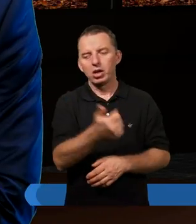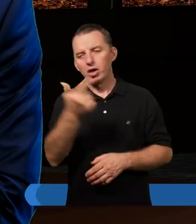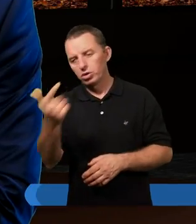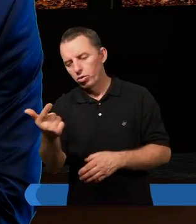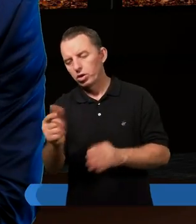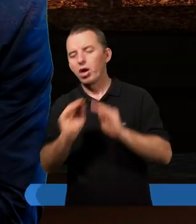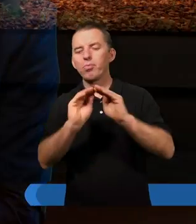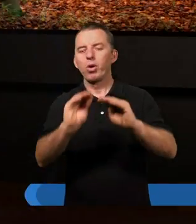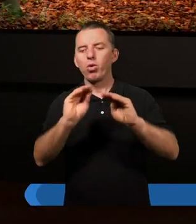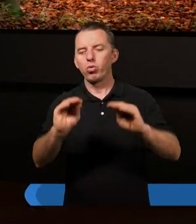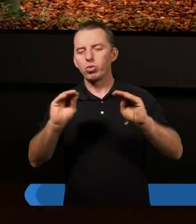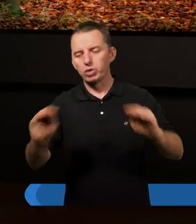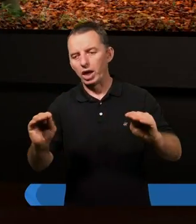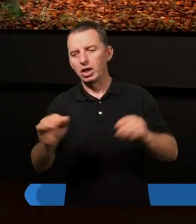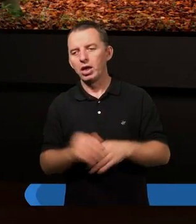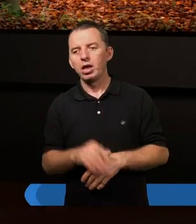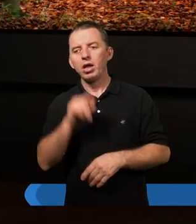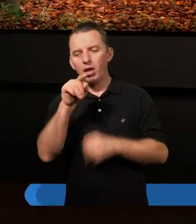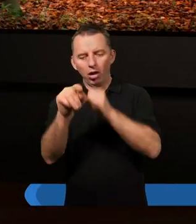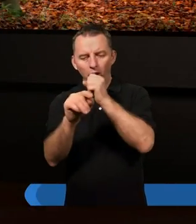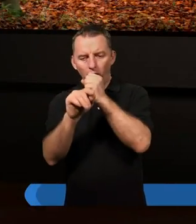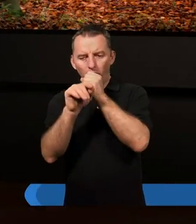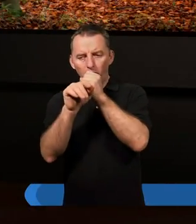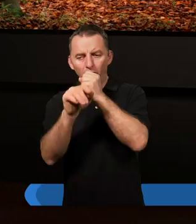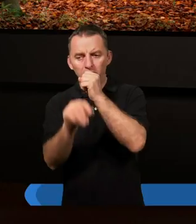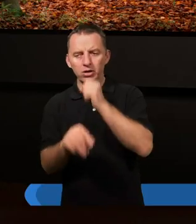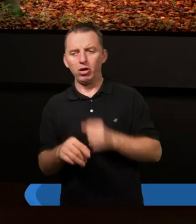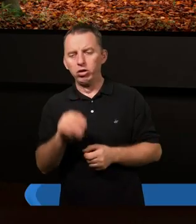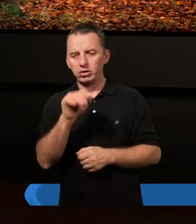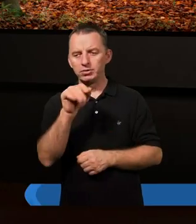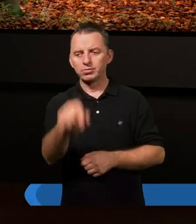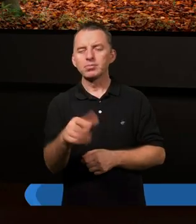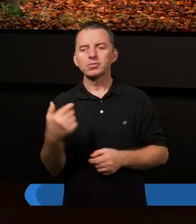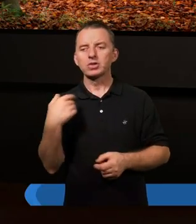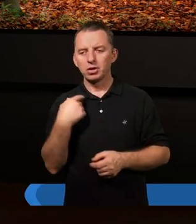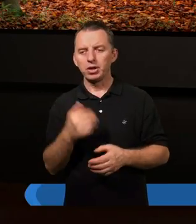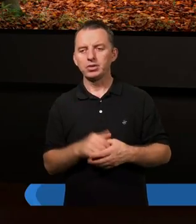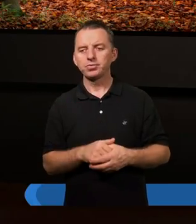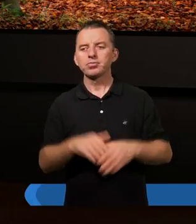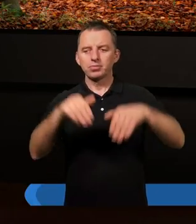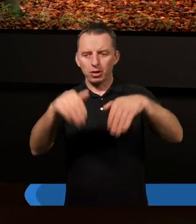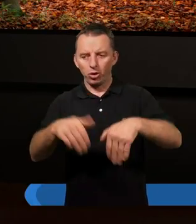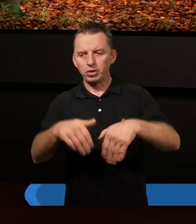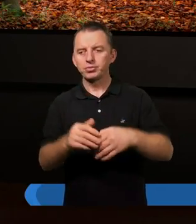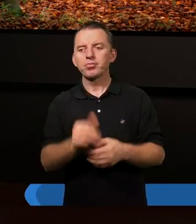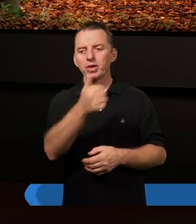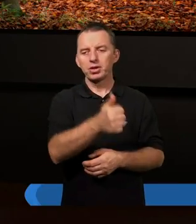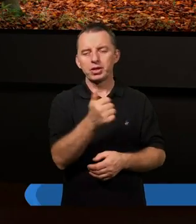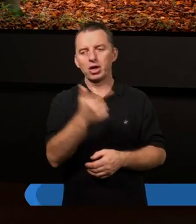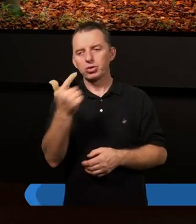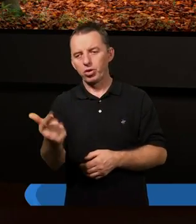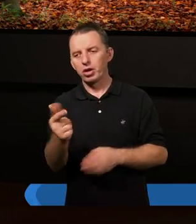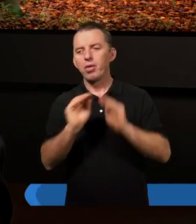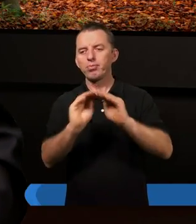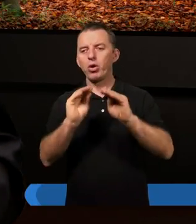pouczać. Tak. Czyli jest apel, że wy jesteście napełnieni i możecie jedni drugich